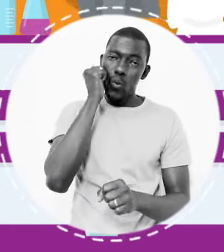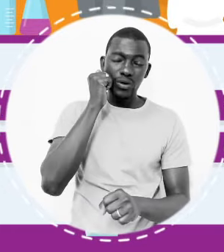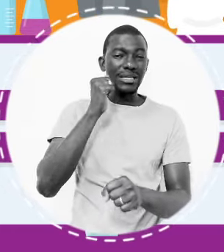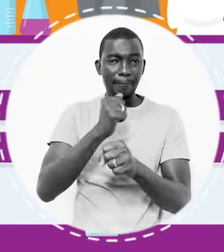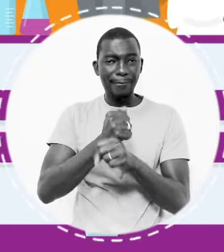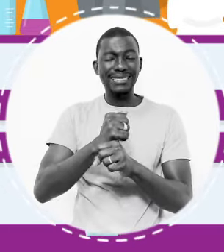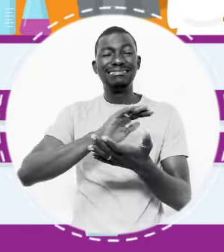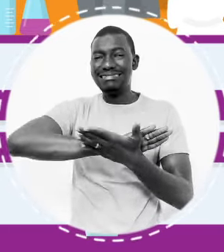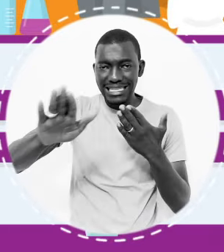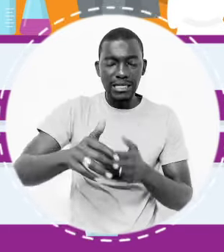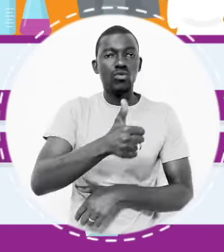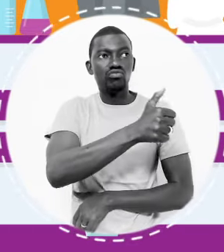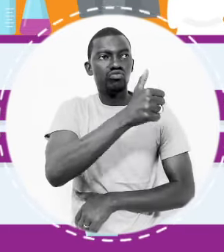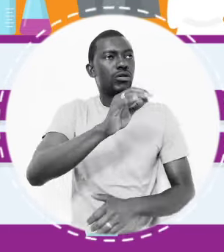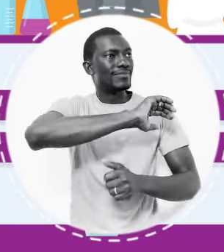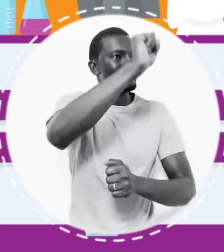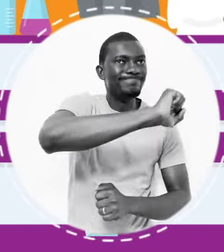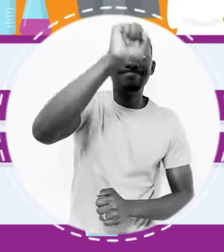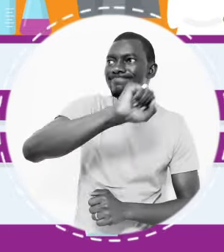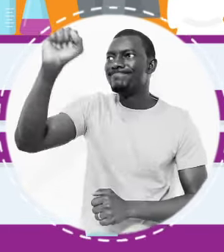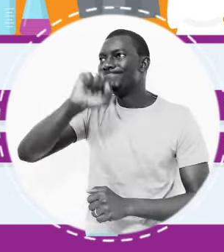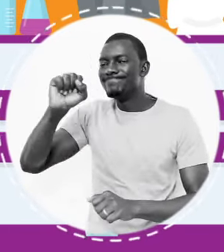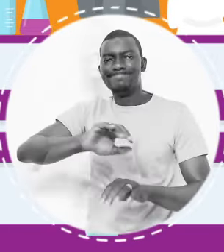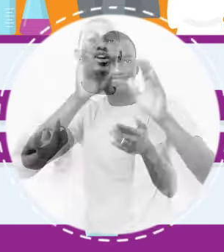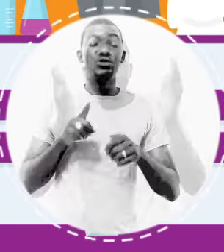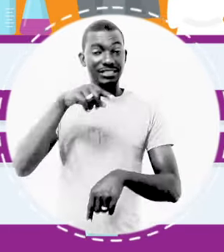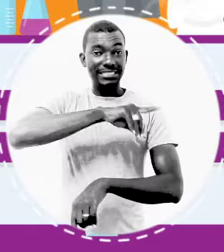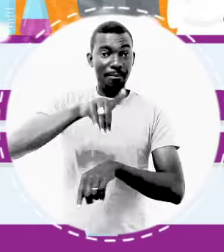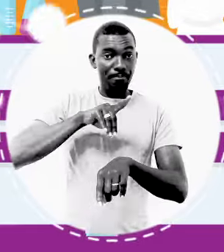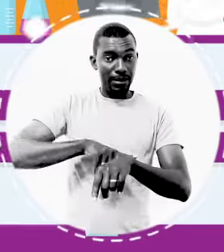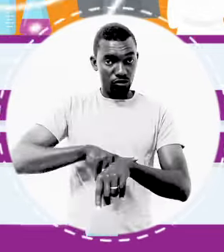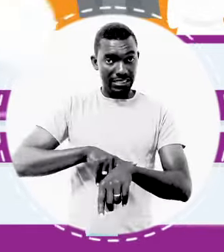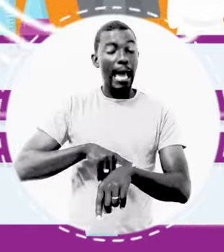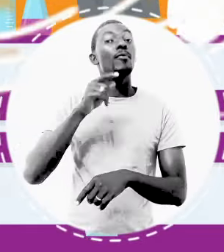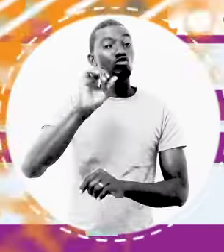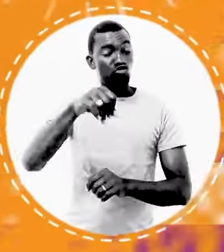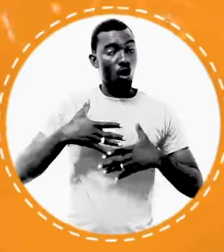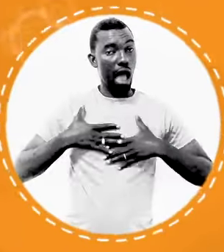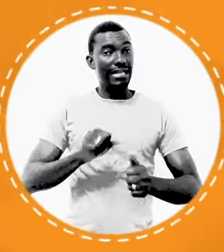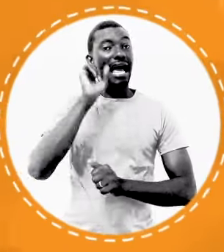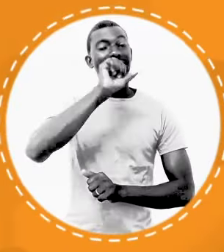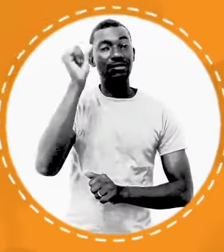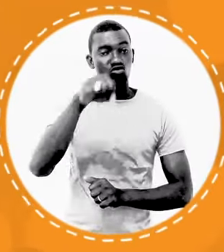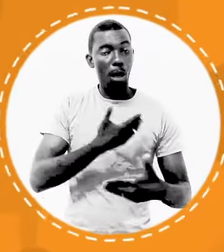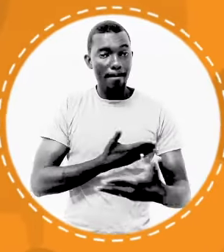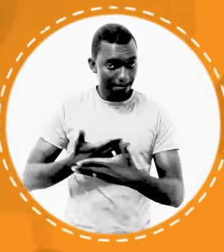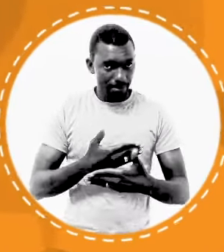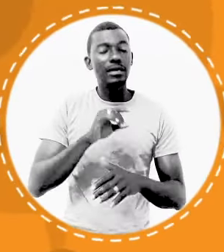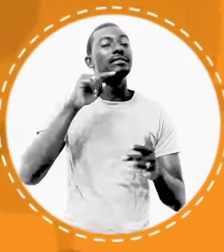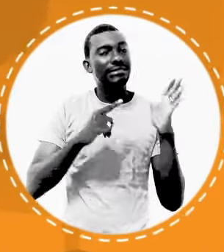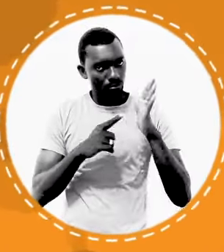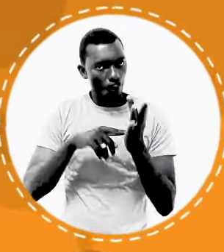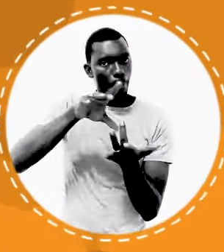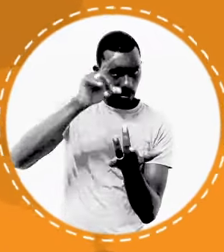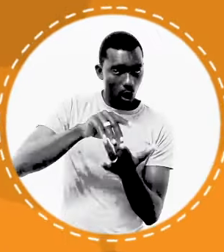hidawu uno ndari toade. Wataachu ya gundari sitayi doktar ya mirani mawataachu. Tesafalama andu dekulabi wataamu